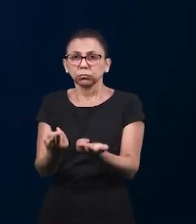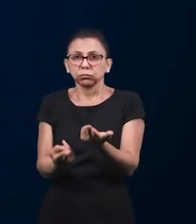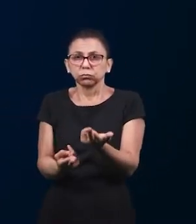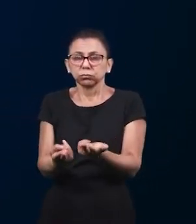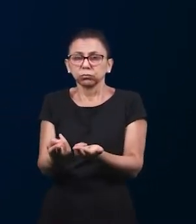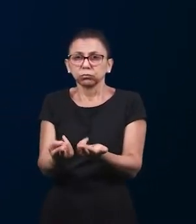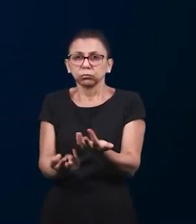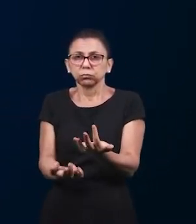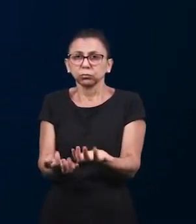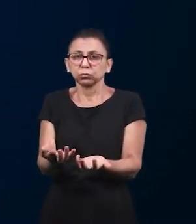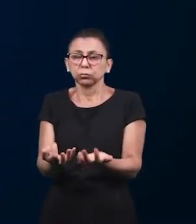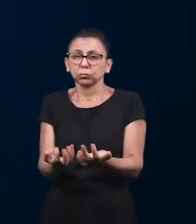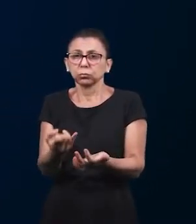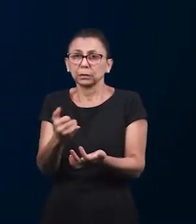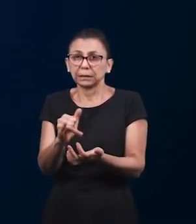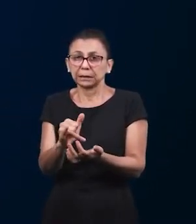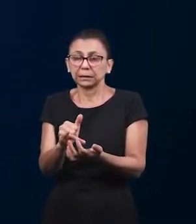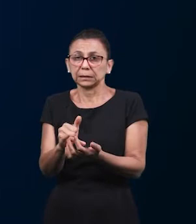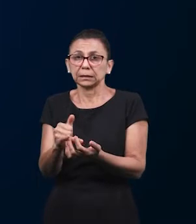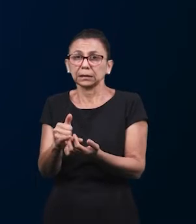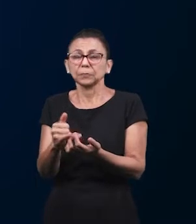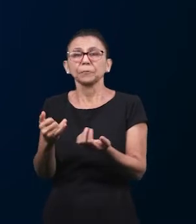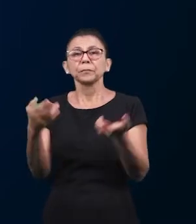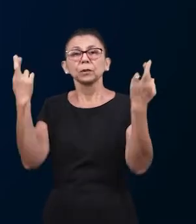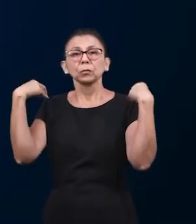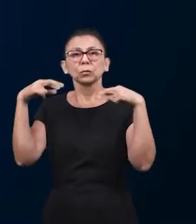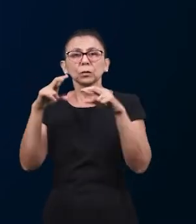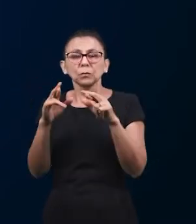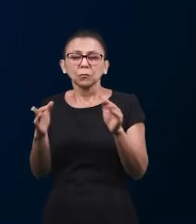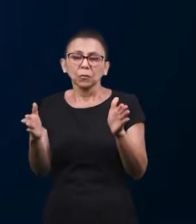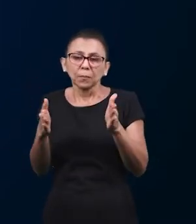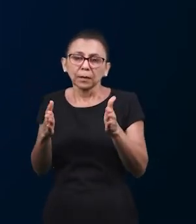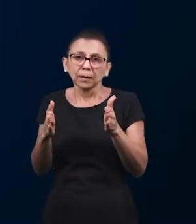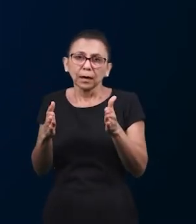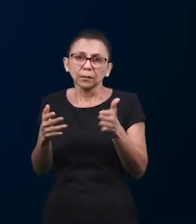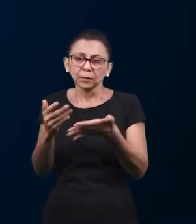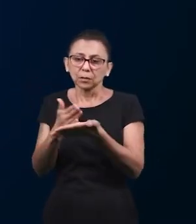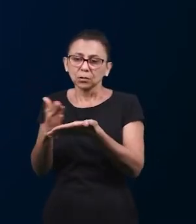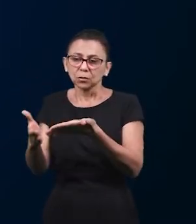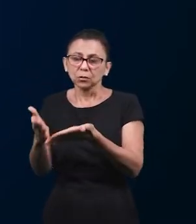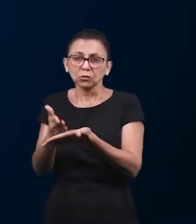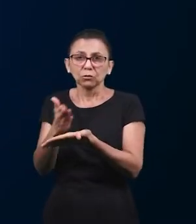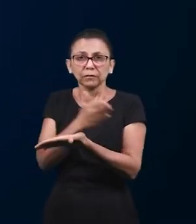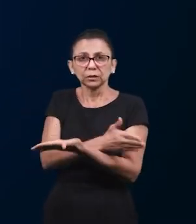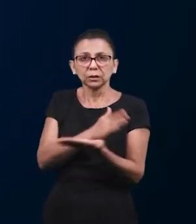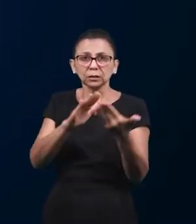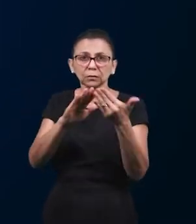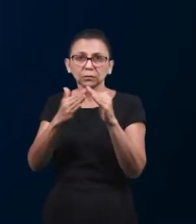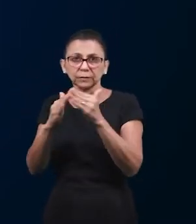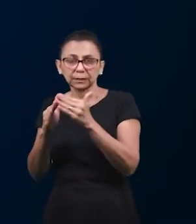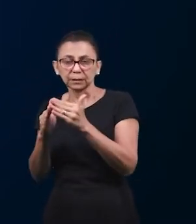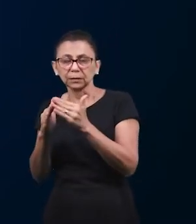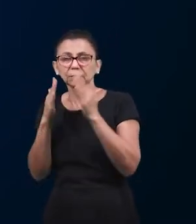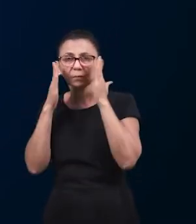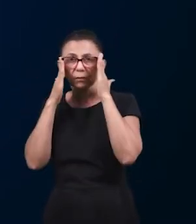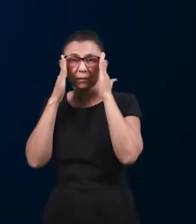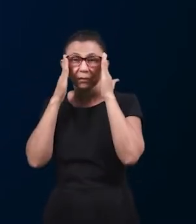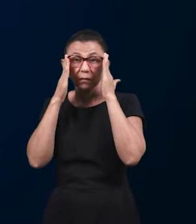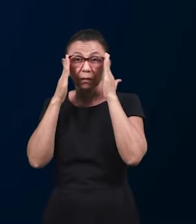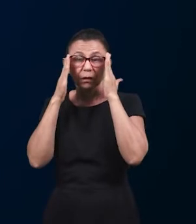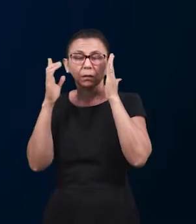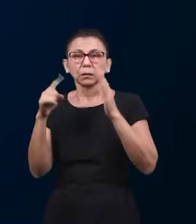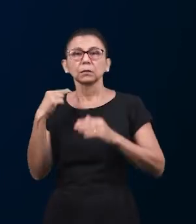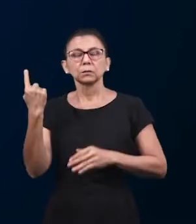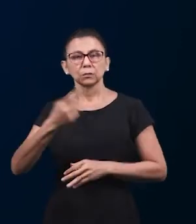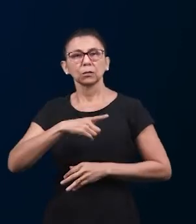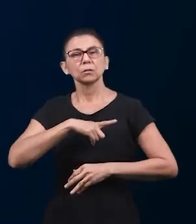говорит, что если семья маленькая, то они могут позвать своих соседей. Мы как церковь, мы маленькие, мы маленький